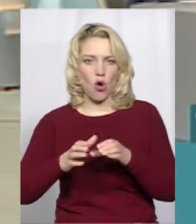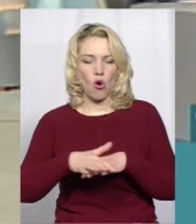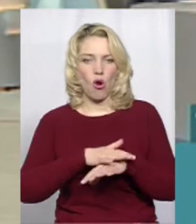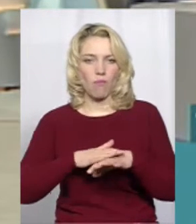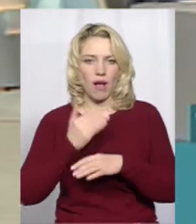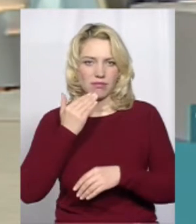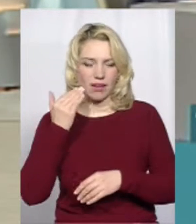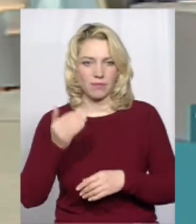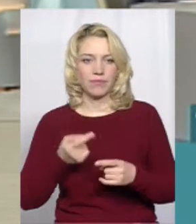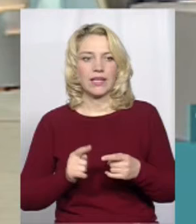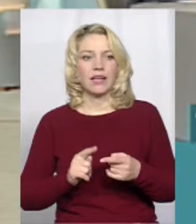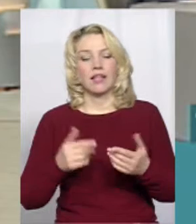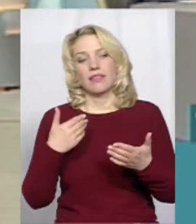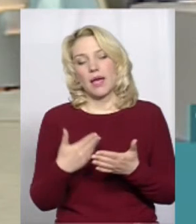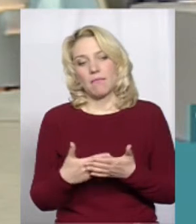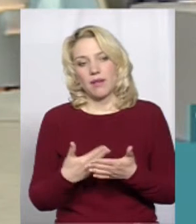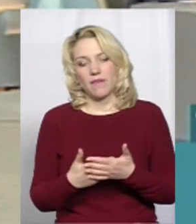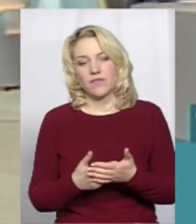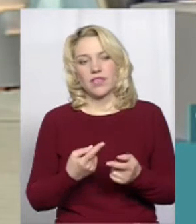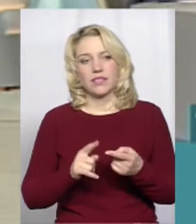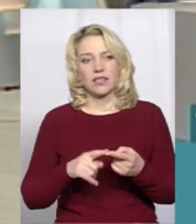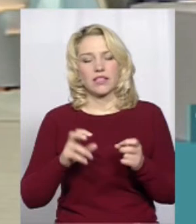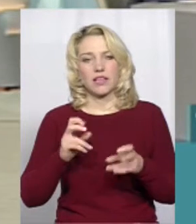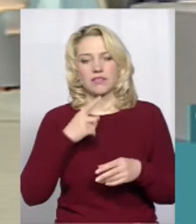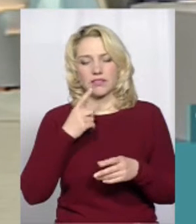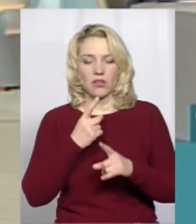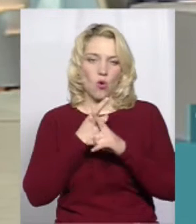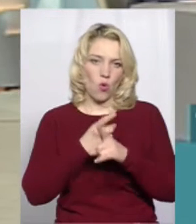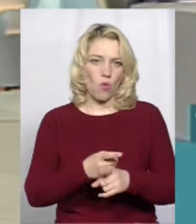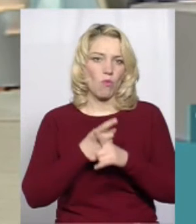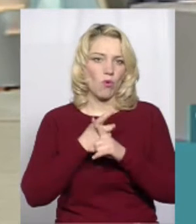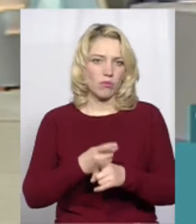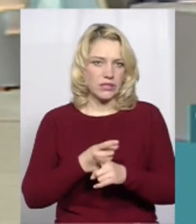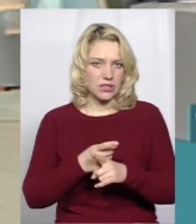Напевне, у спосіб, чи можна сказати, компромісів.